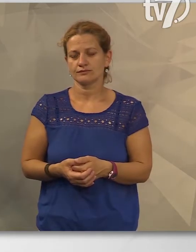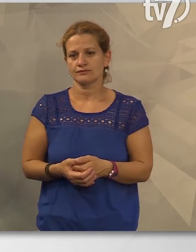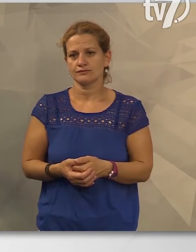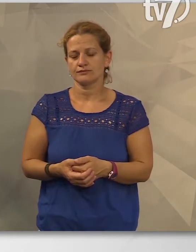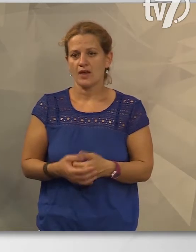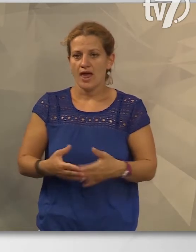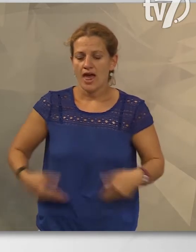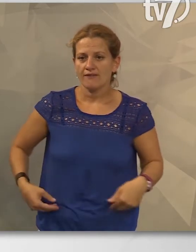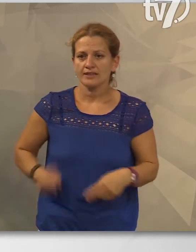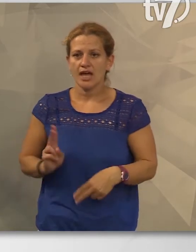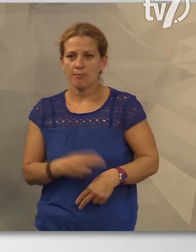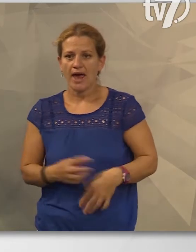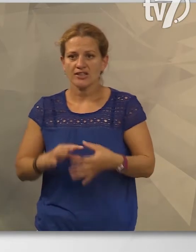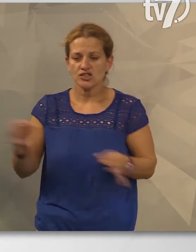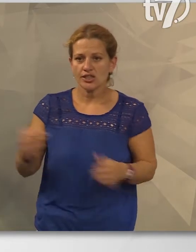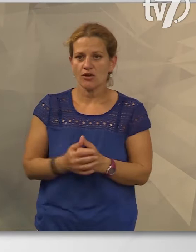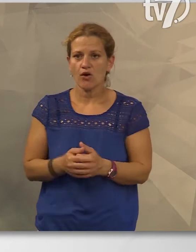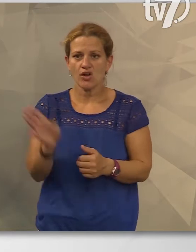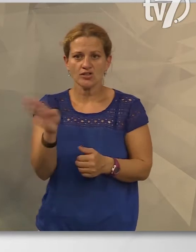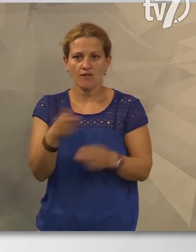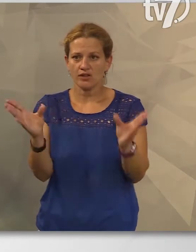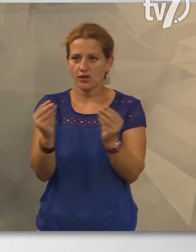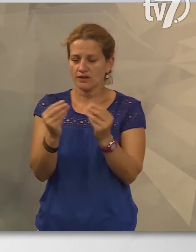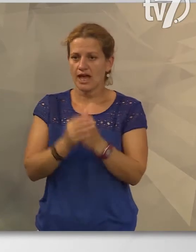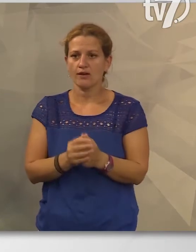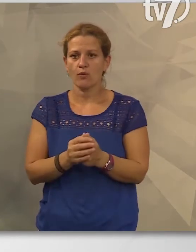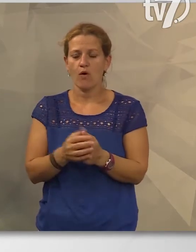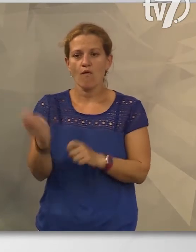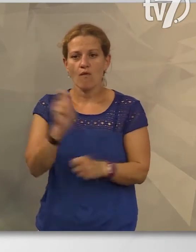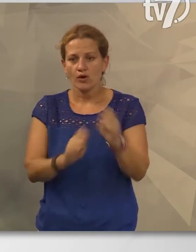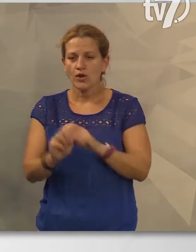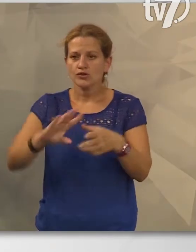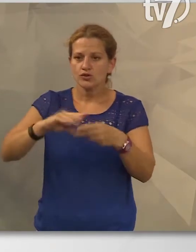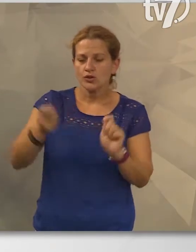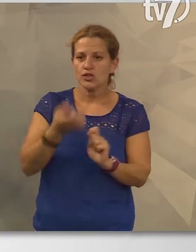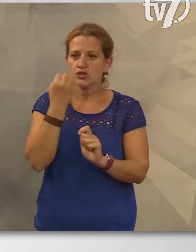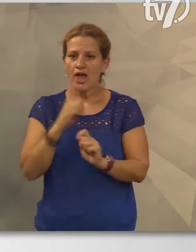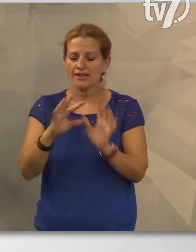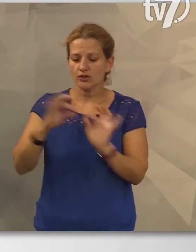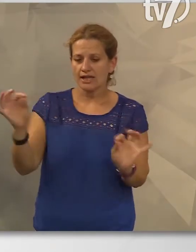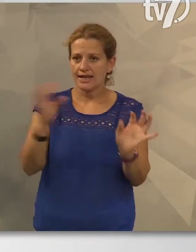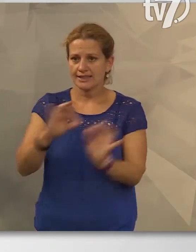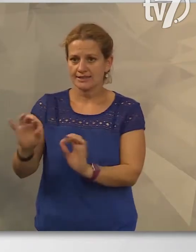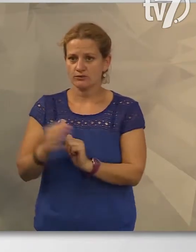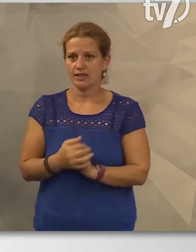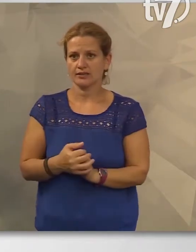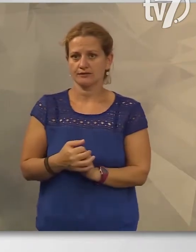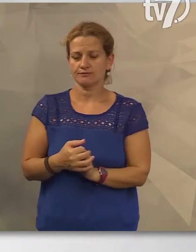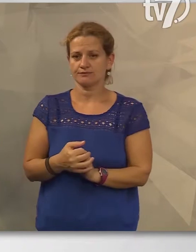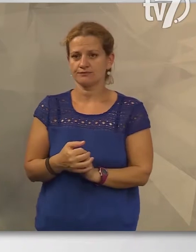Heveder, Pánt, Zsinór és Szövött rövidáró. Fonott és sodrott sajátgyártású kötelek készülnek a gyárban.